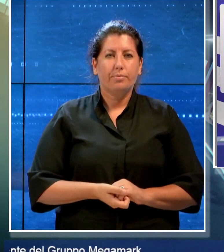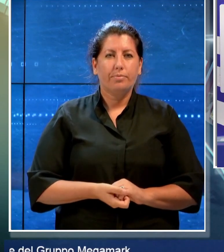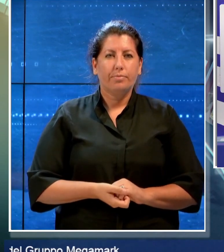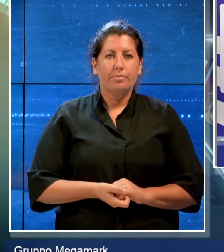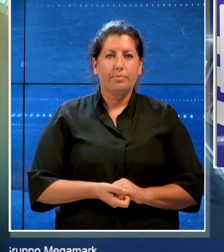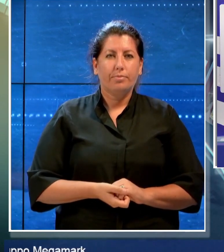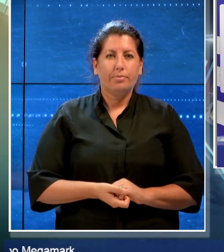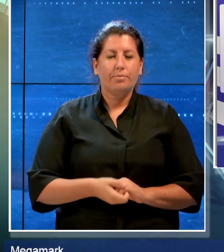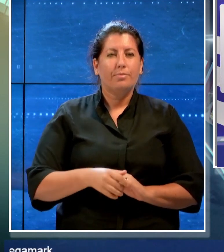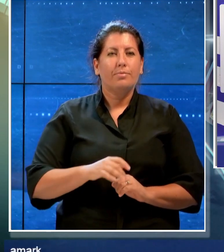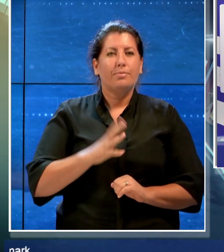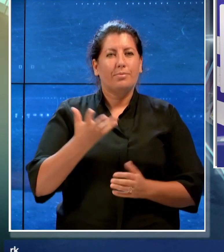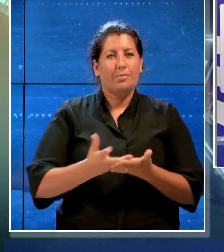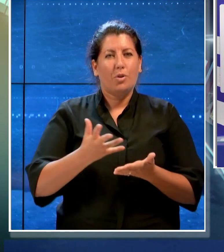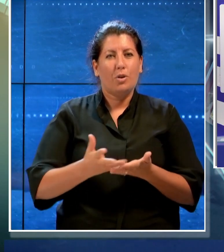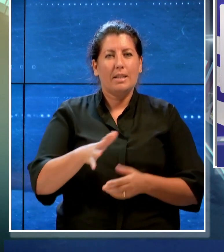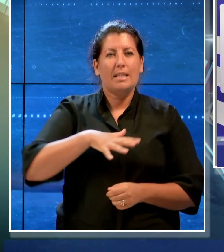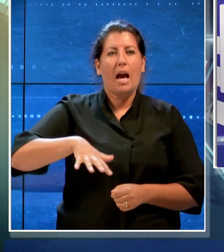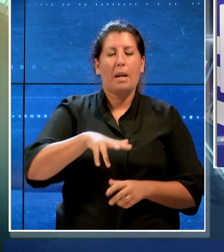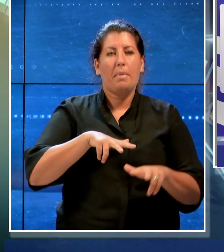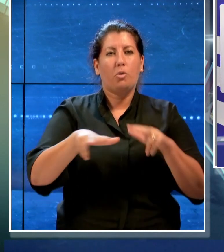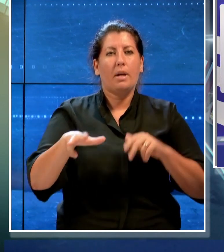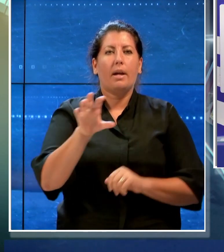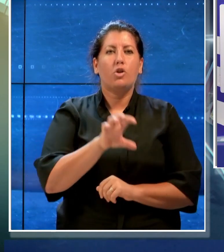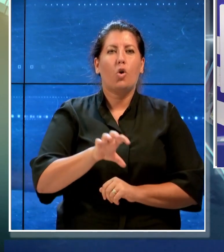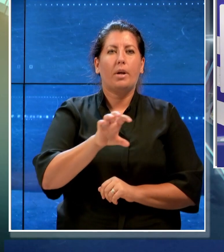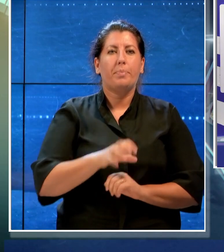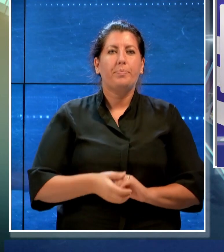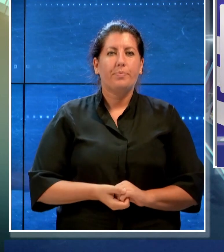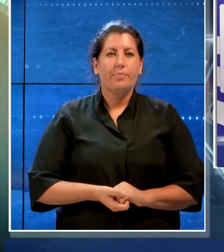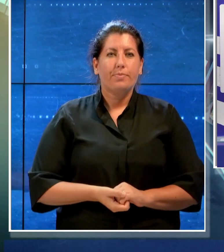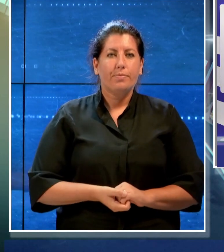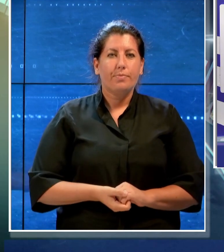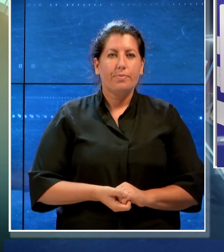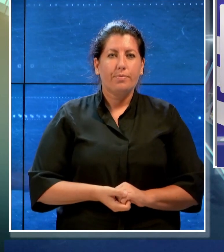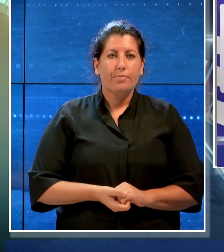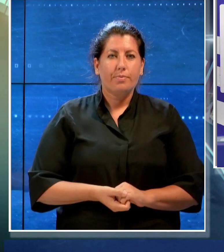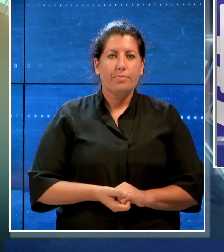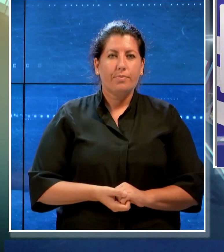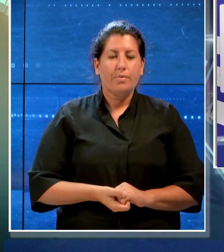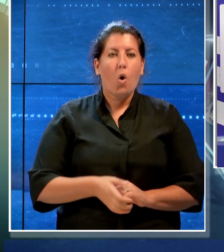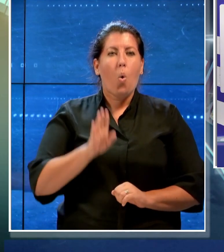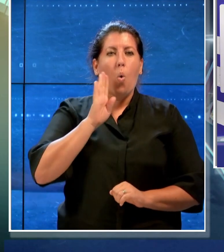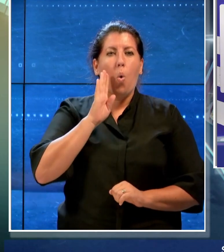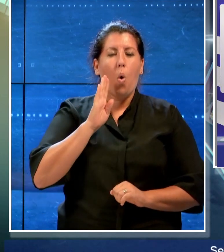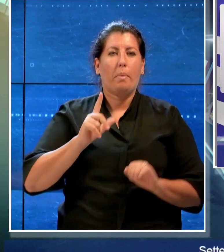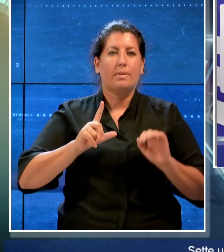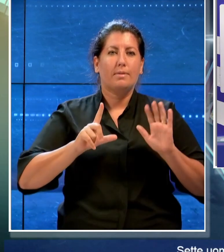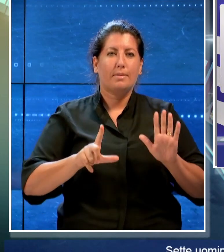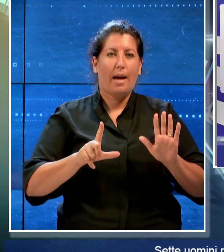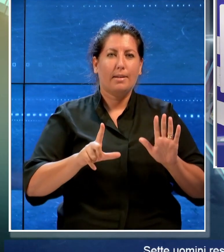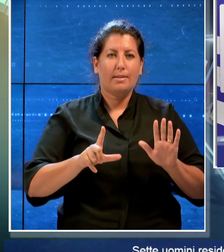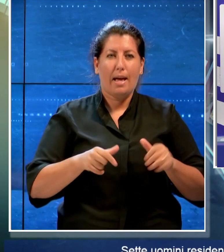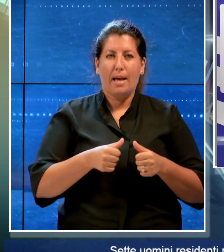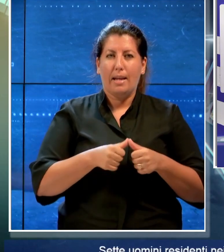E adesso le notizie provenienti dall'area metropolitana e dalla regione. Sette uomini residenti nei